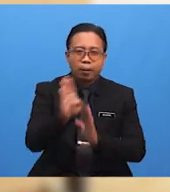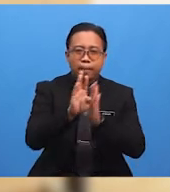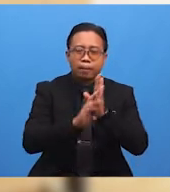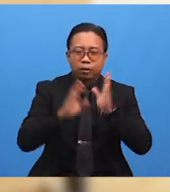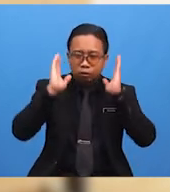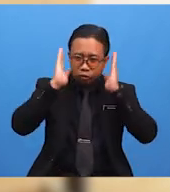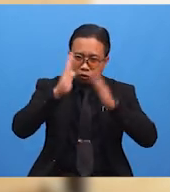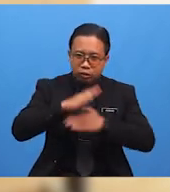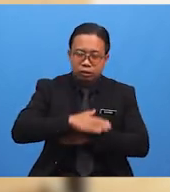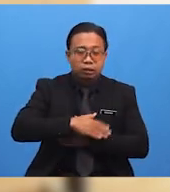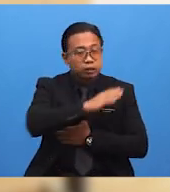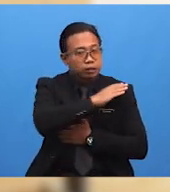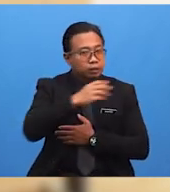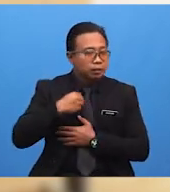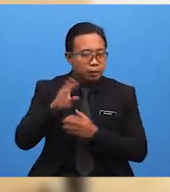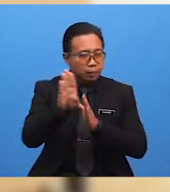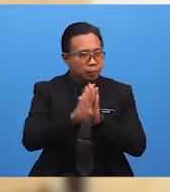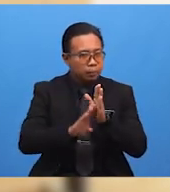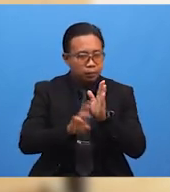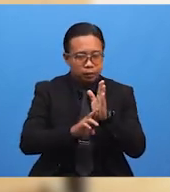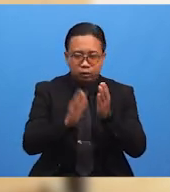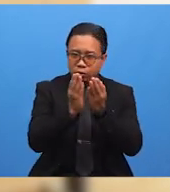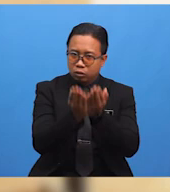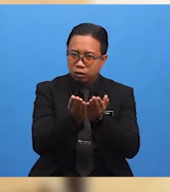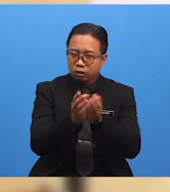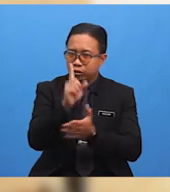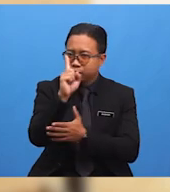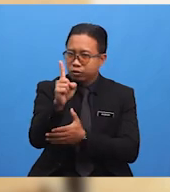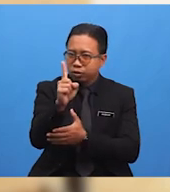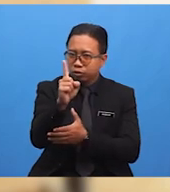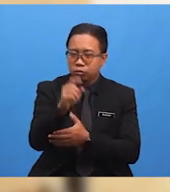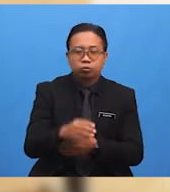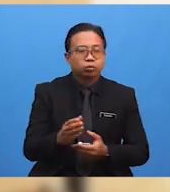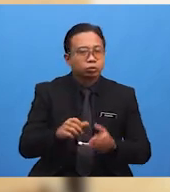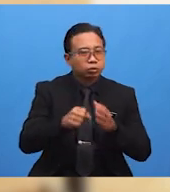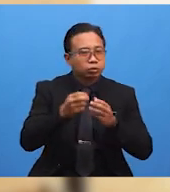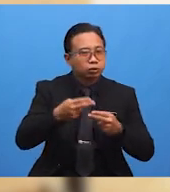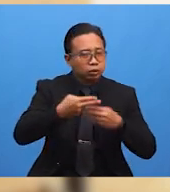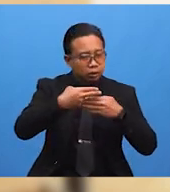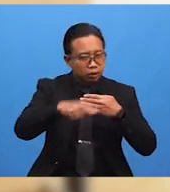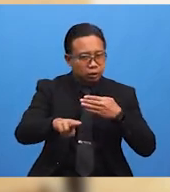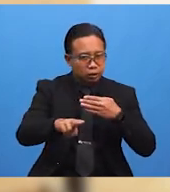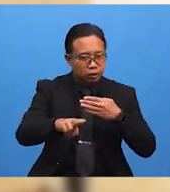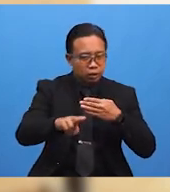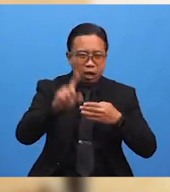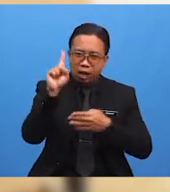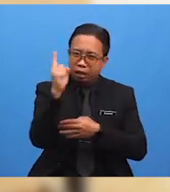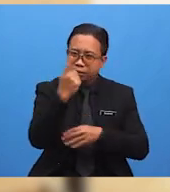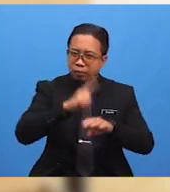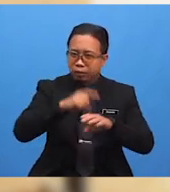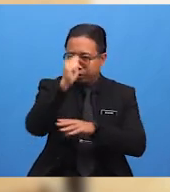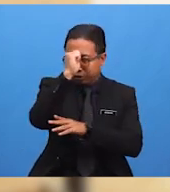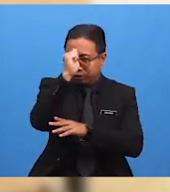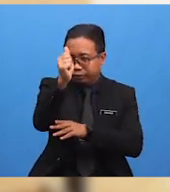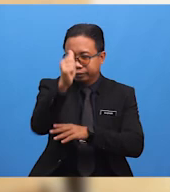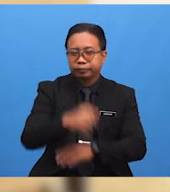dan berdoa merupakan satu penyerahan kita hanya kepada Allah